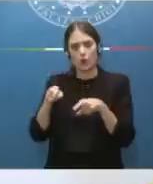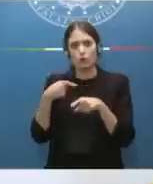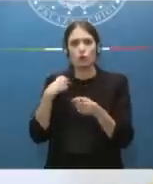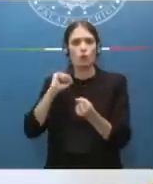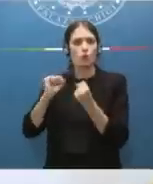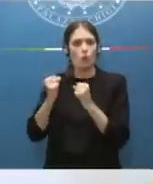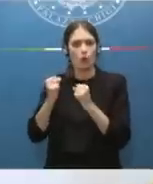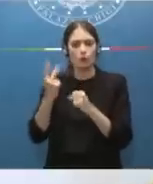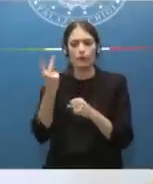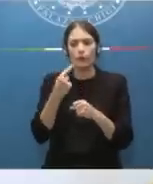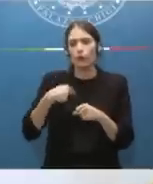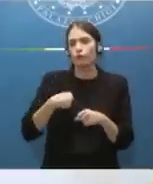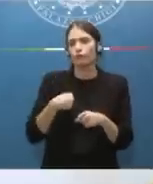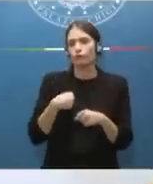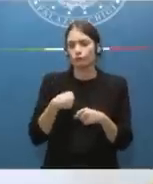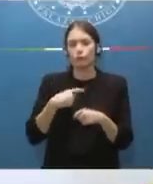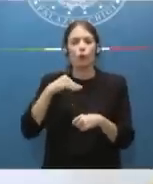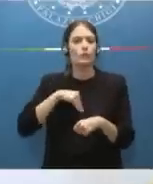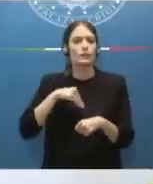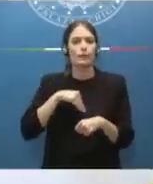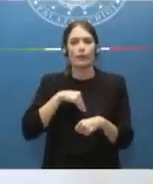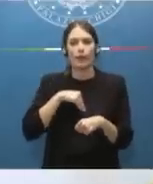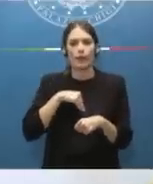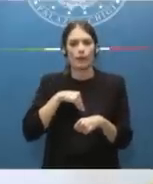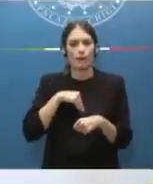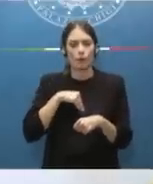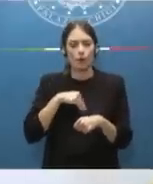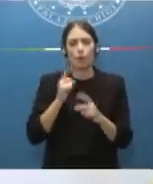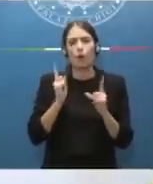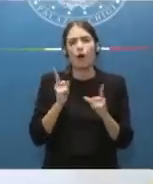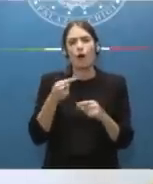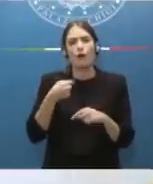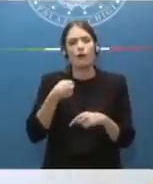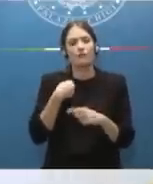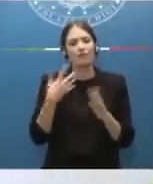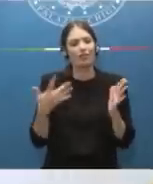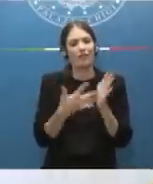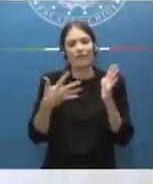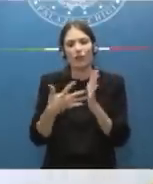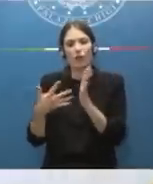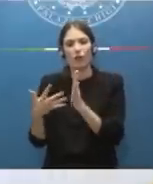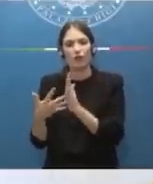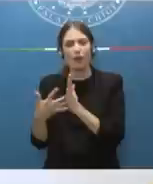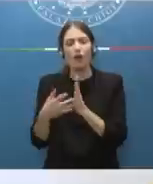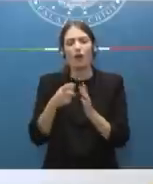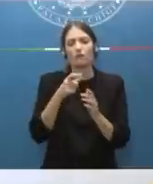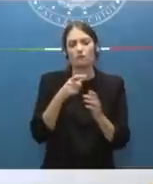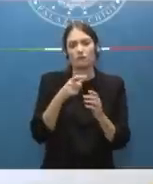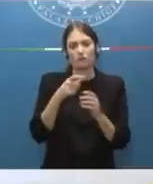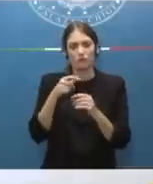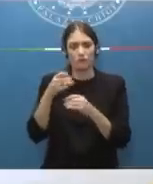ero e sono perfettamente consapevole delle difficoltà in cui versano le nostre procure